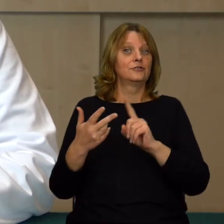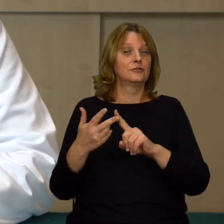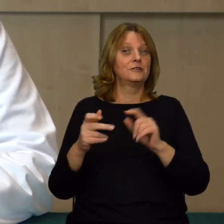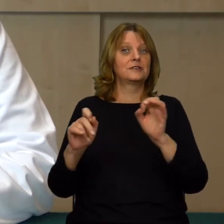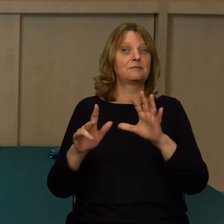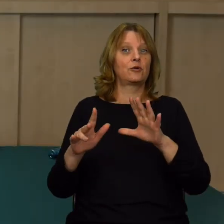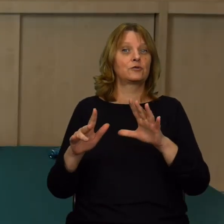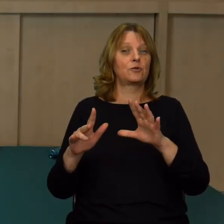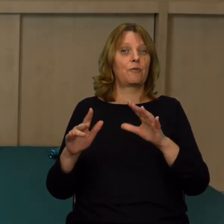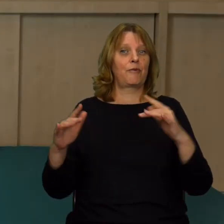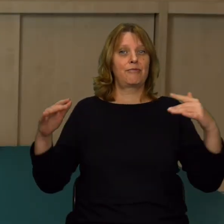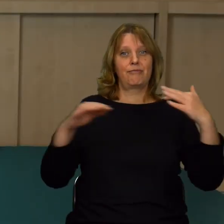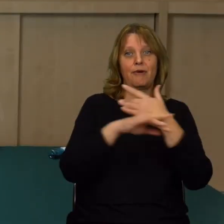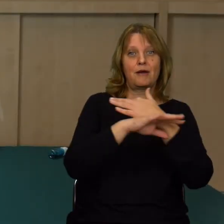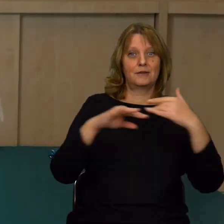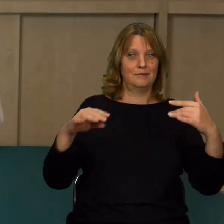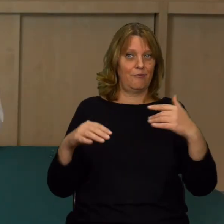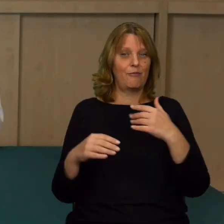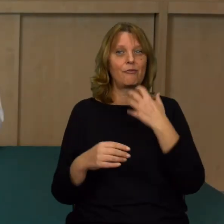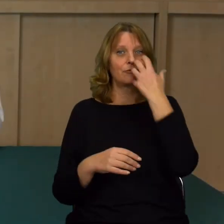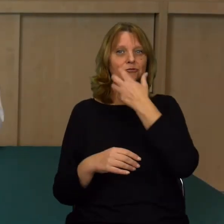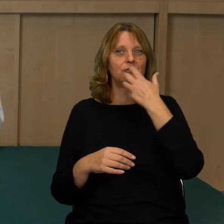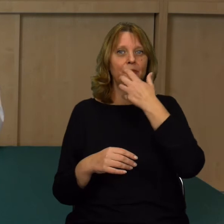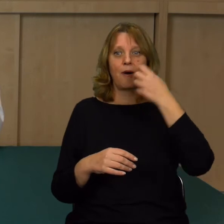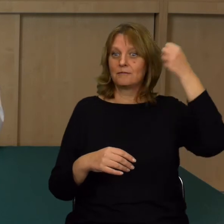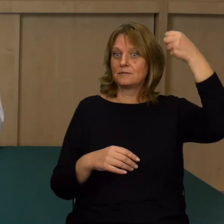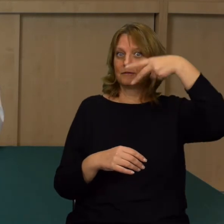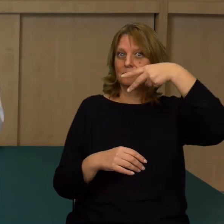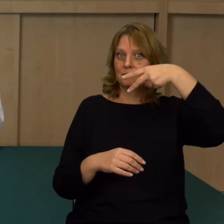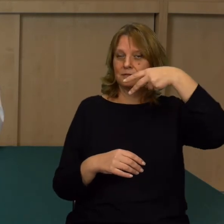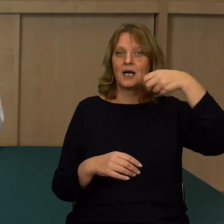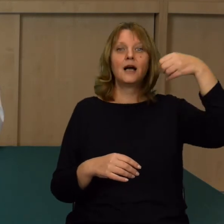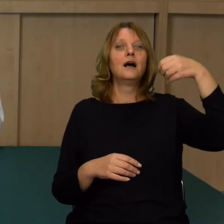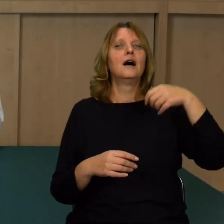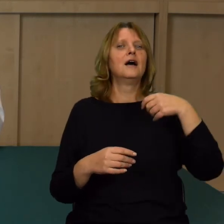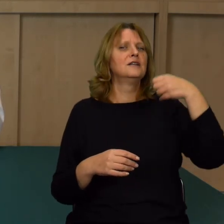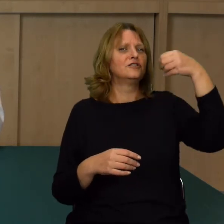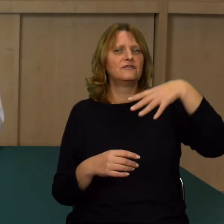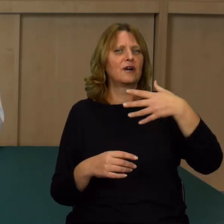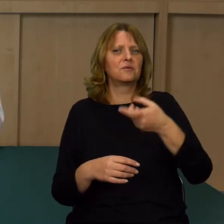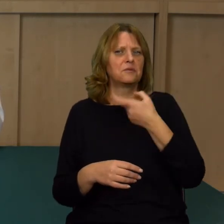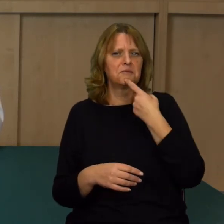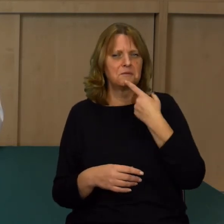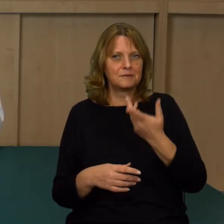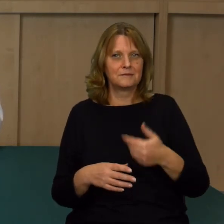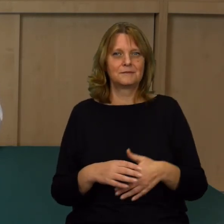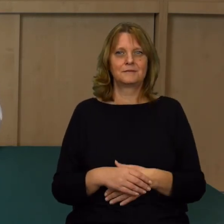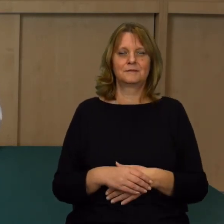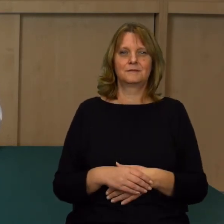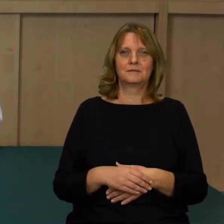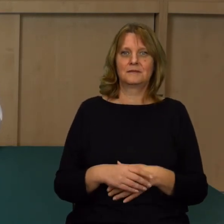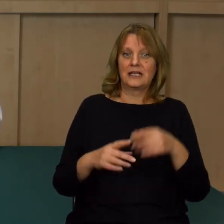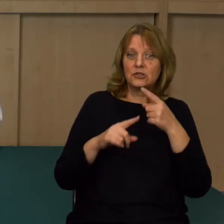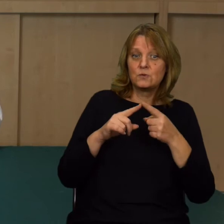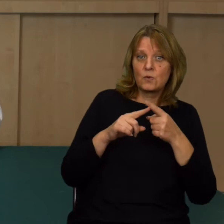transport ciepła. Do promieniowania. Światło. Co to jest? Czy to jest